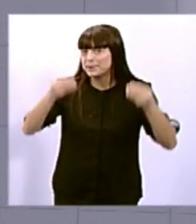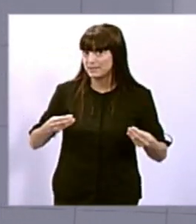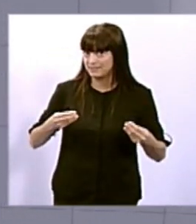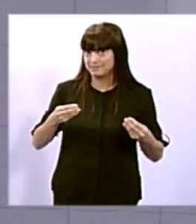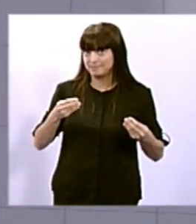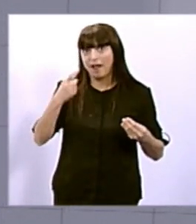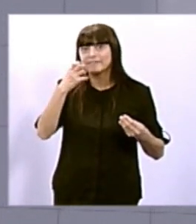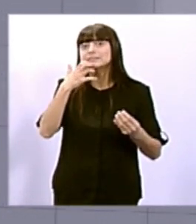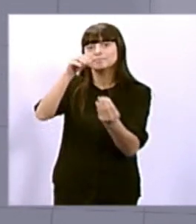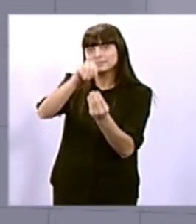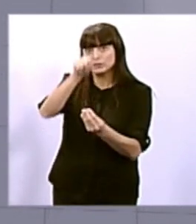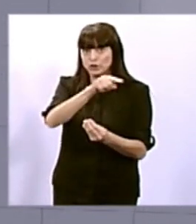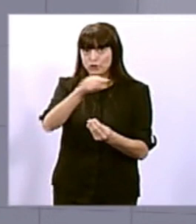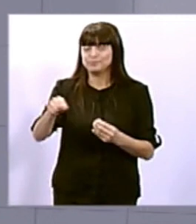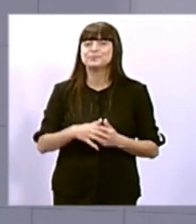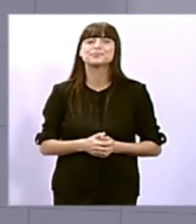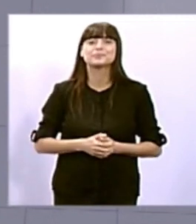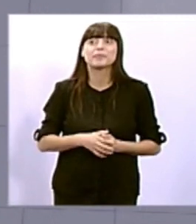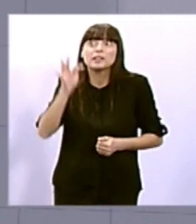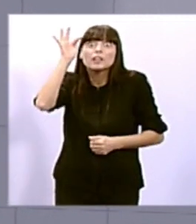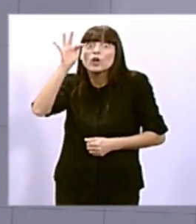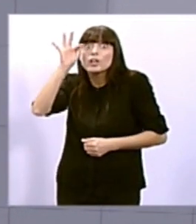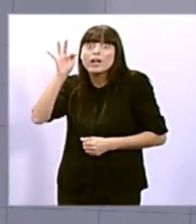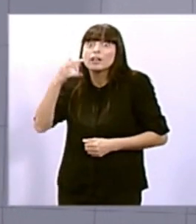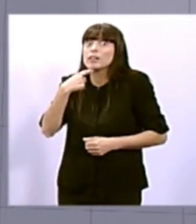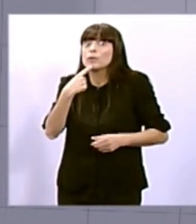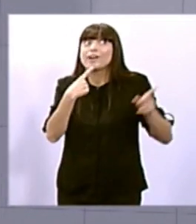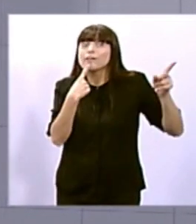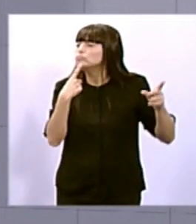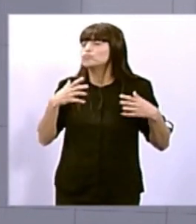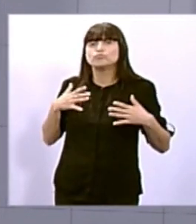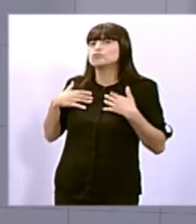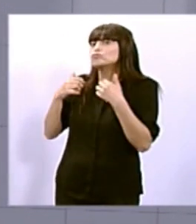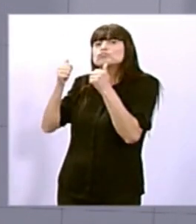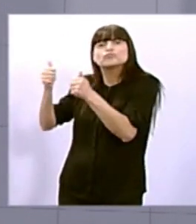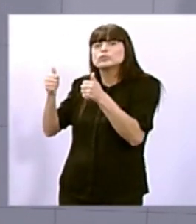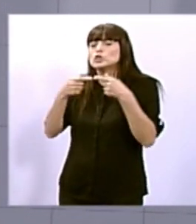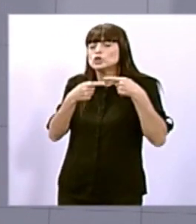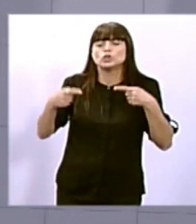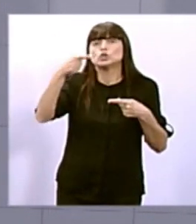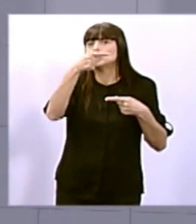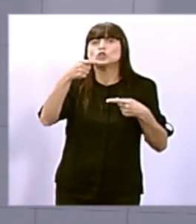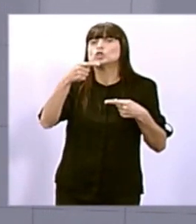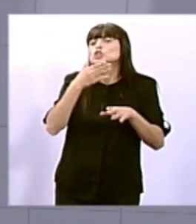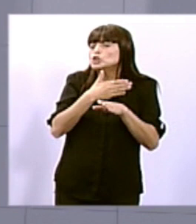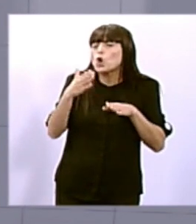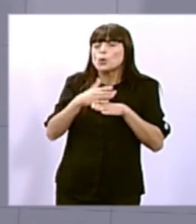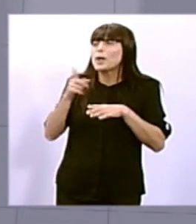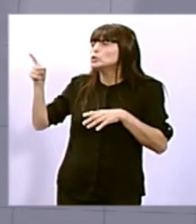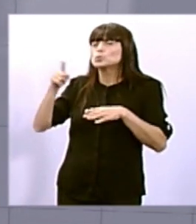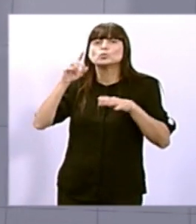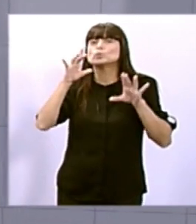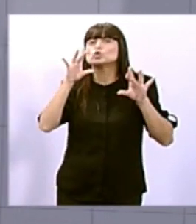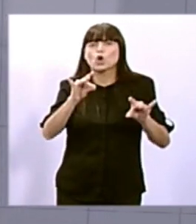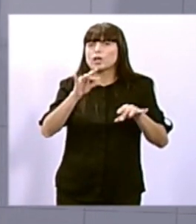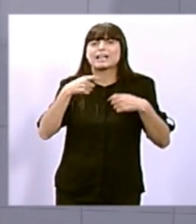Soler, parlen de gastar el que considerin necessari per poder ajudar la ciutadania i també les empreses. Així de simple. En